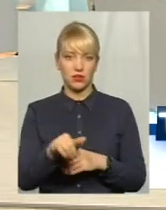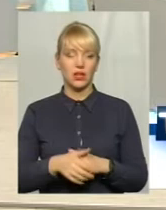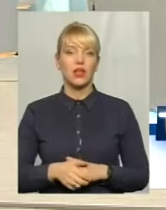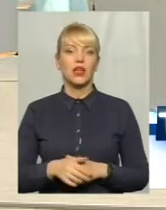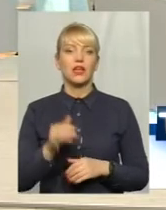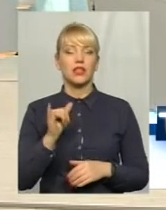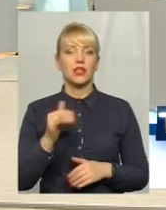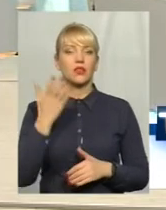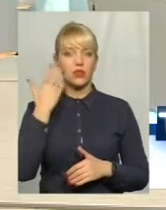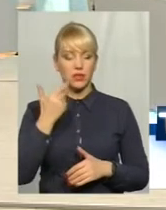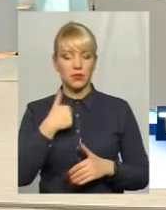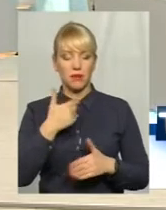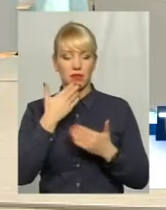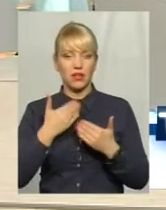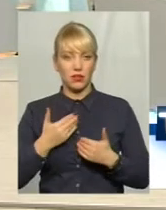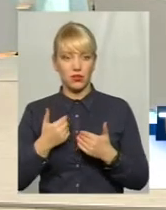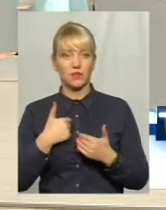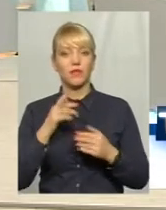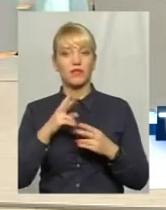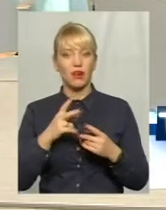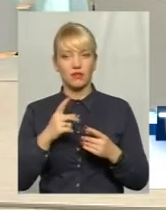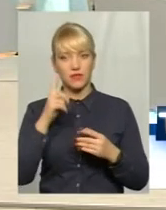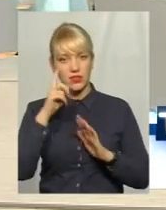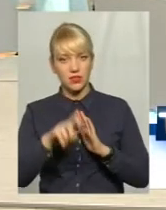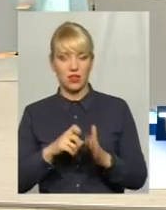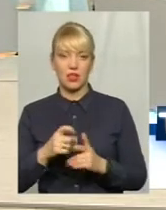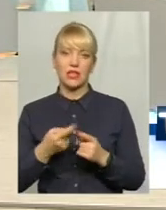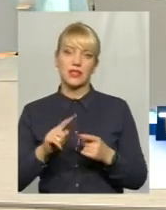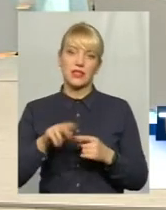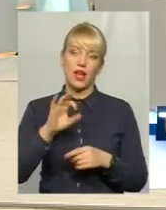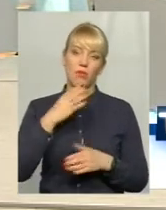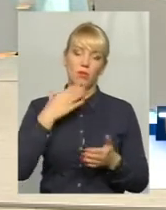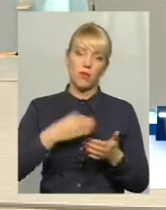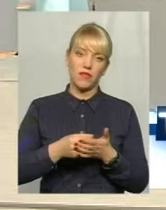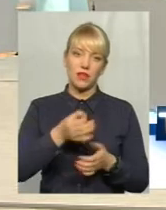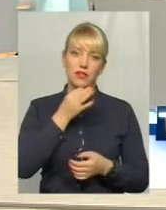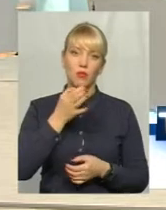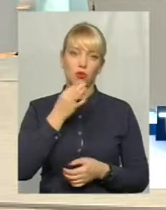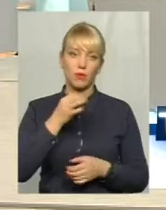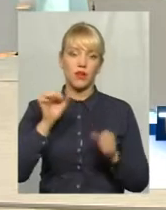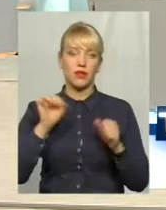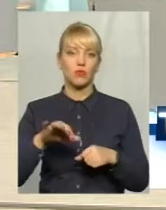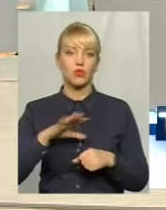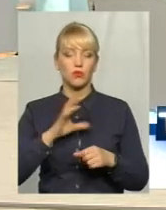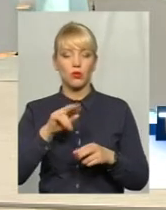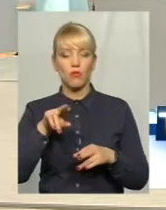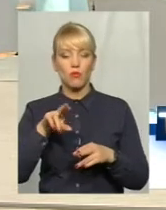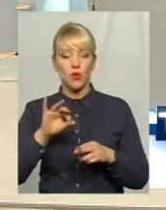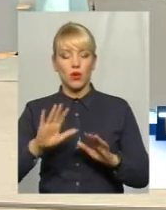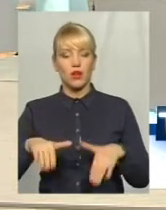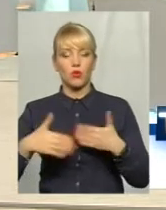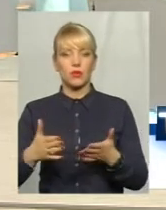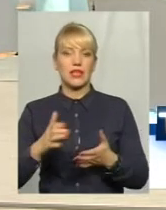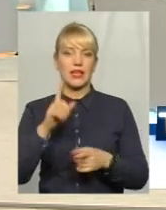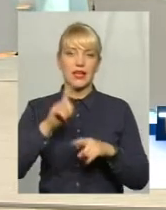Коли мені питають, як визначитися, це або по власних вподобаннях, може бути по рекомендації рідних,